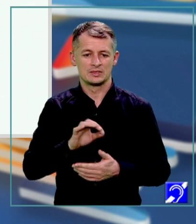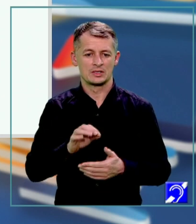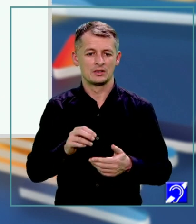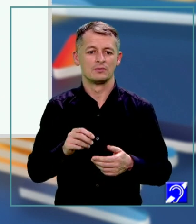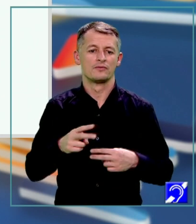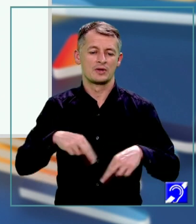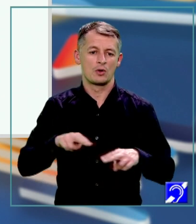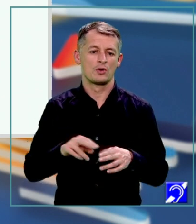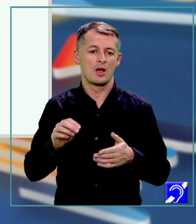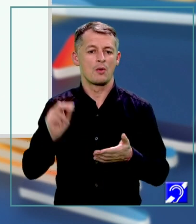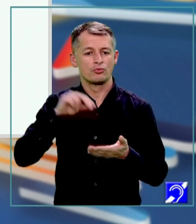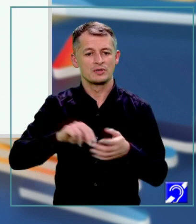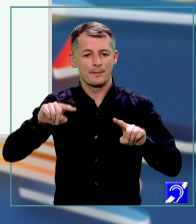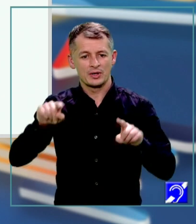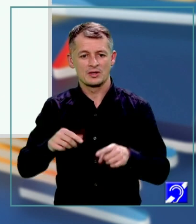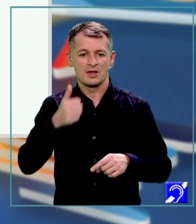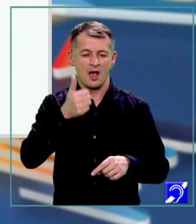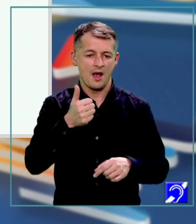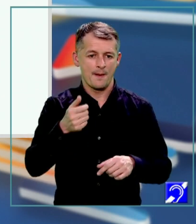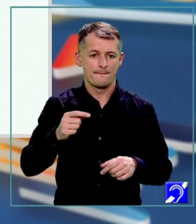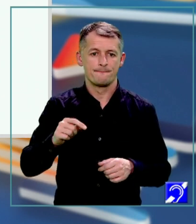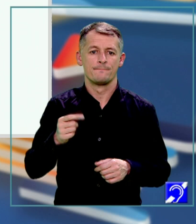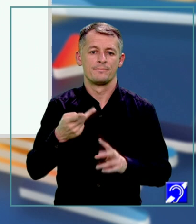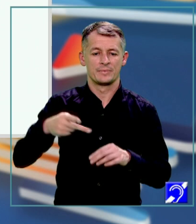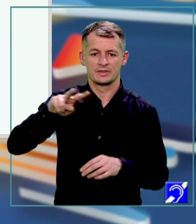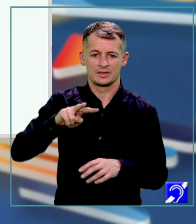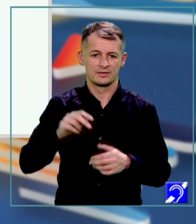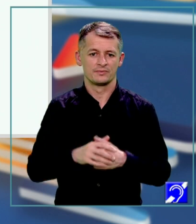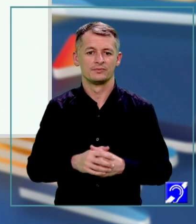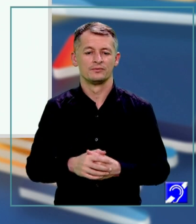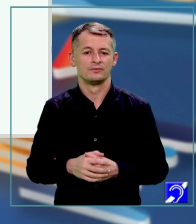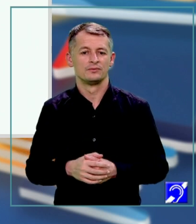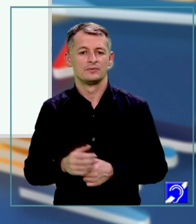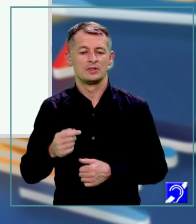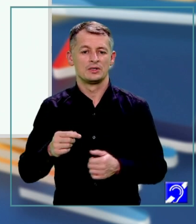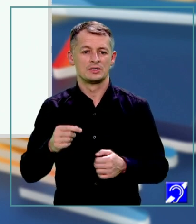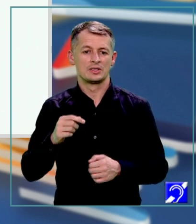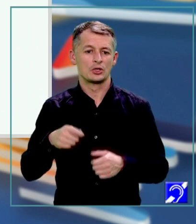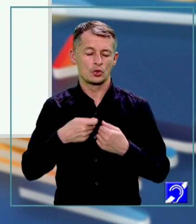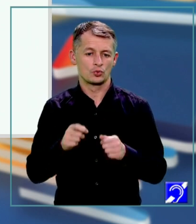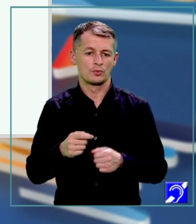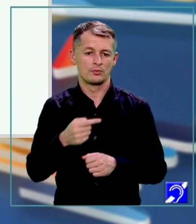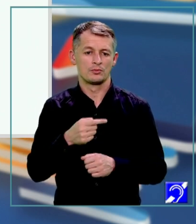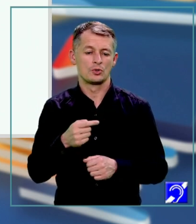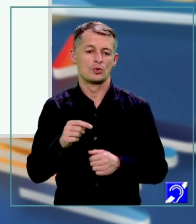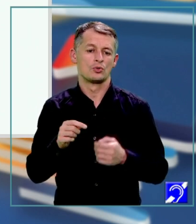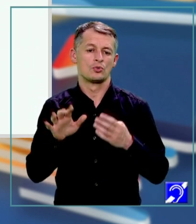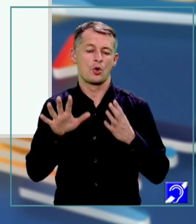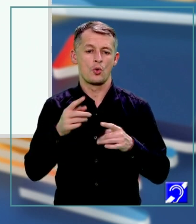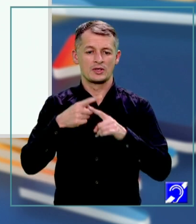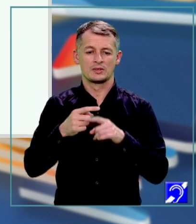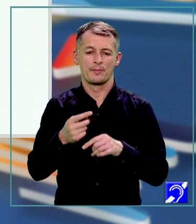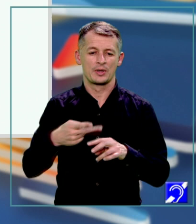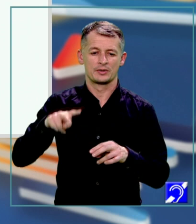paranteză. Deci A pătrat este 3x totul la pătrat 9x pătrat plus 2 ori